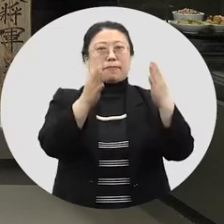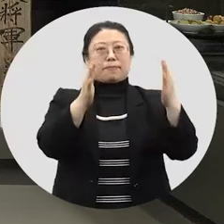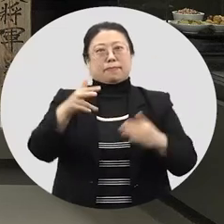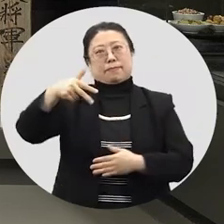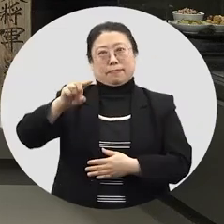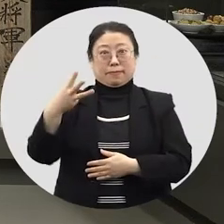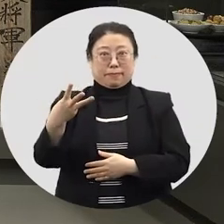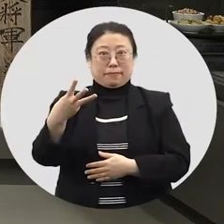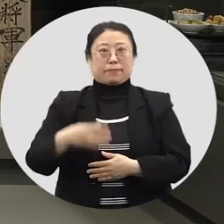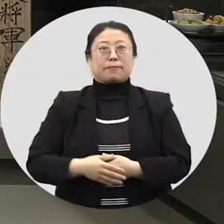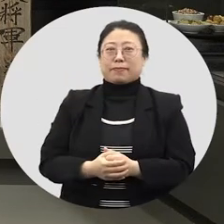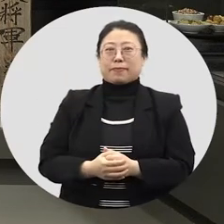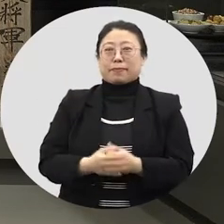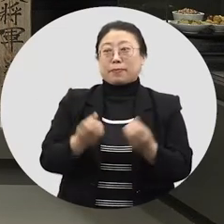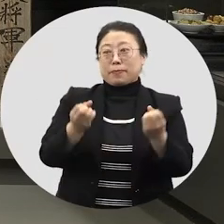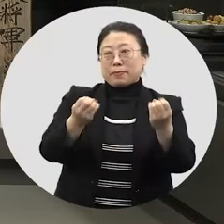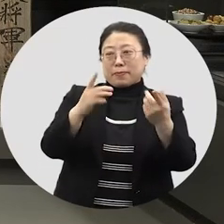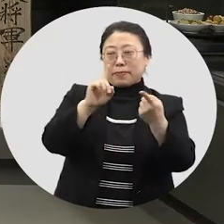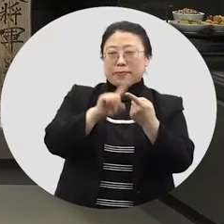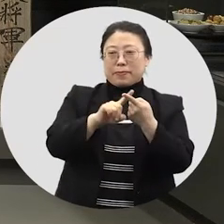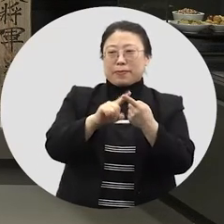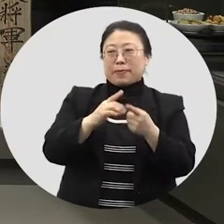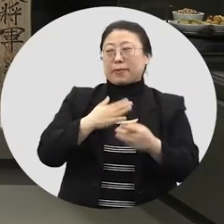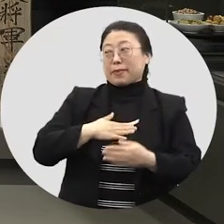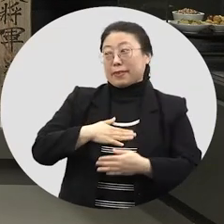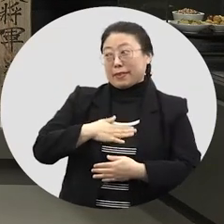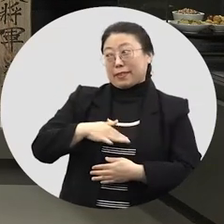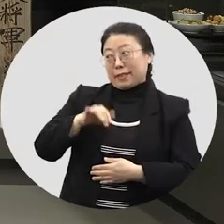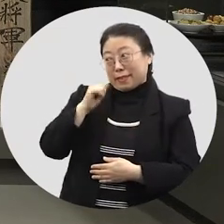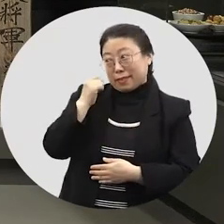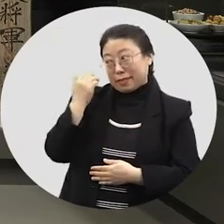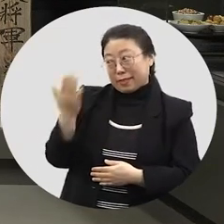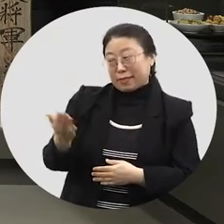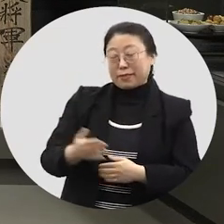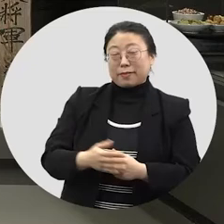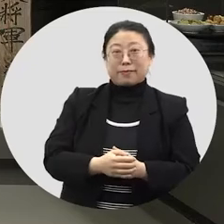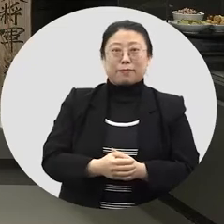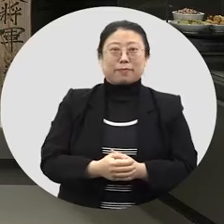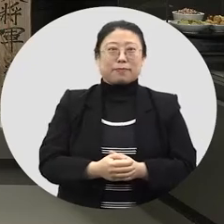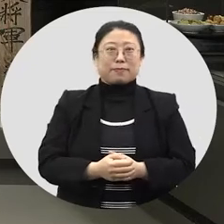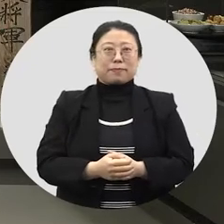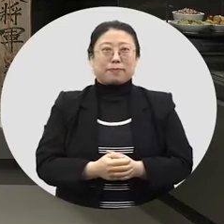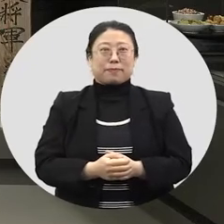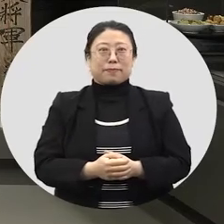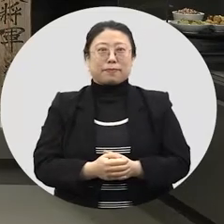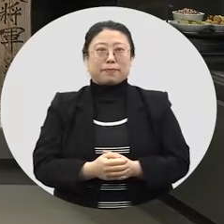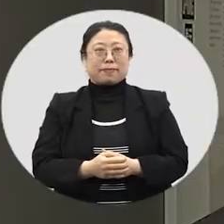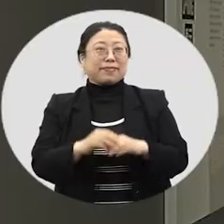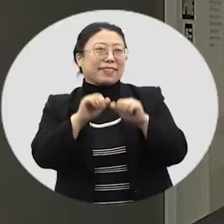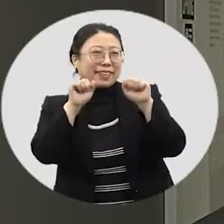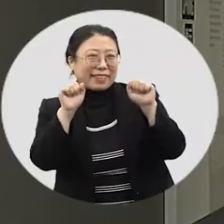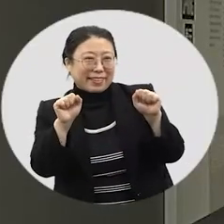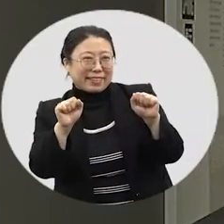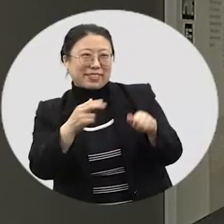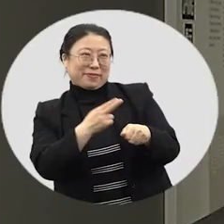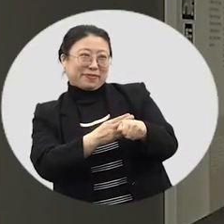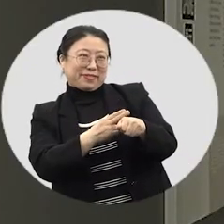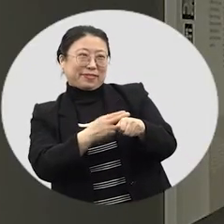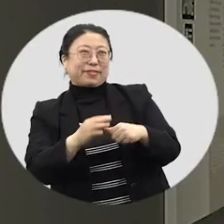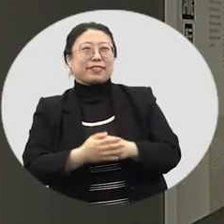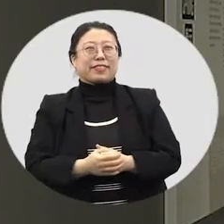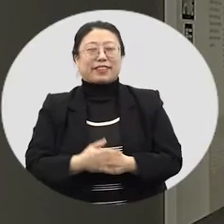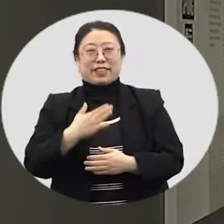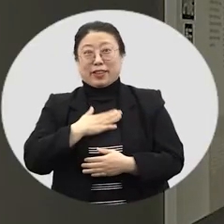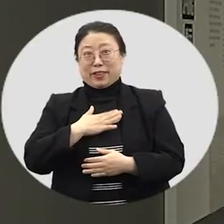절기, 절자를 쓰죠. 혹시 우리 누리다른 우리 명절에 대해 알고 있는 게 있나요? 안녕하세요,